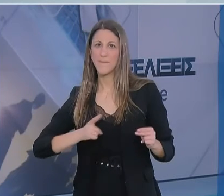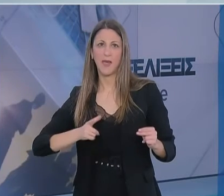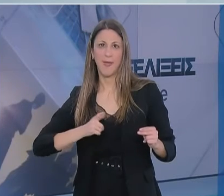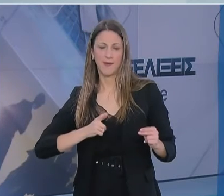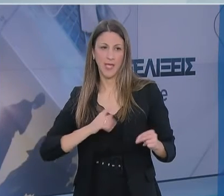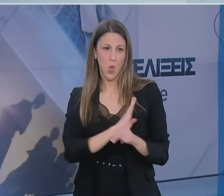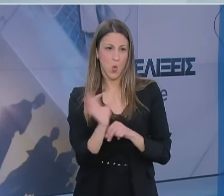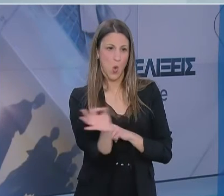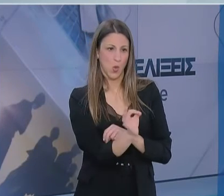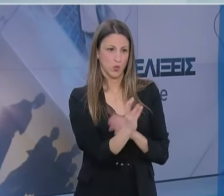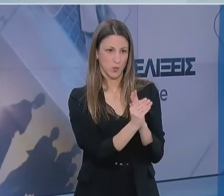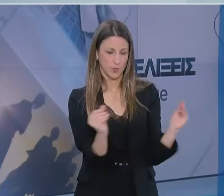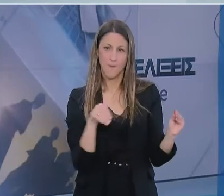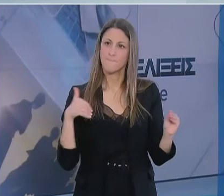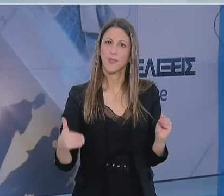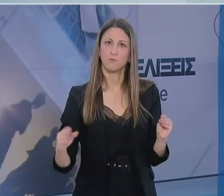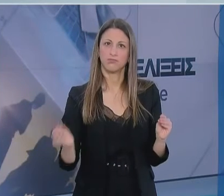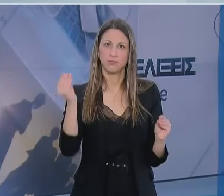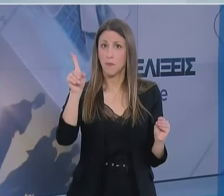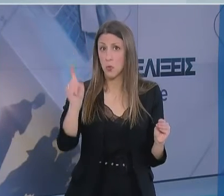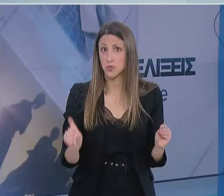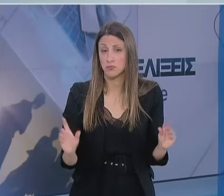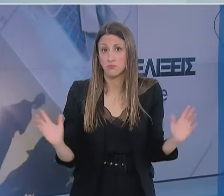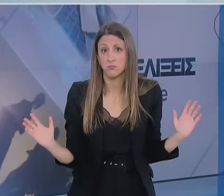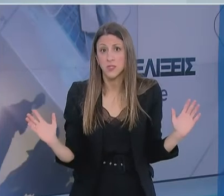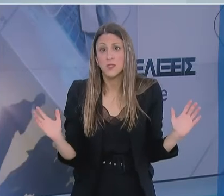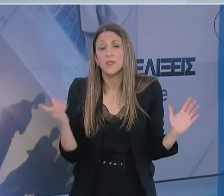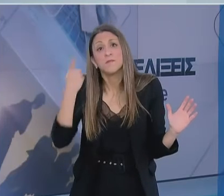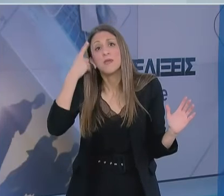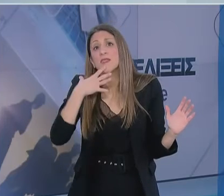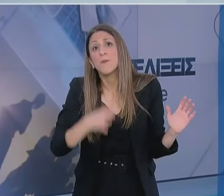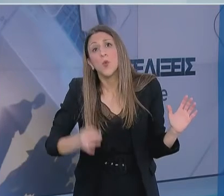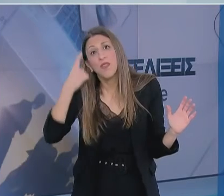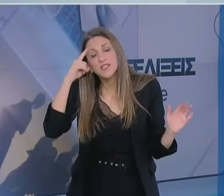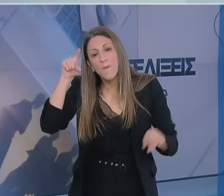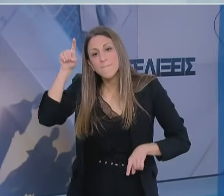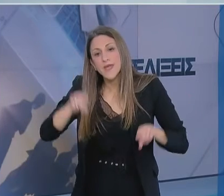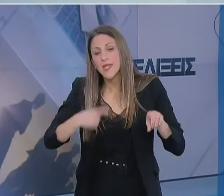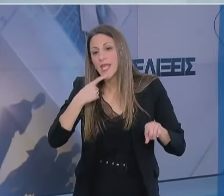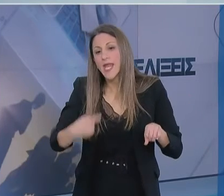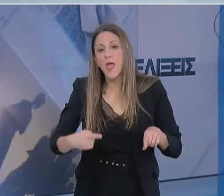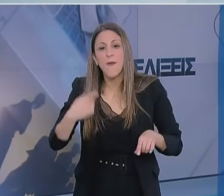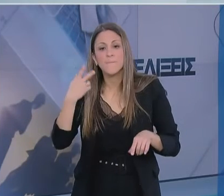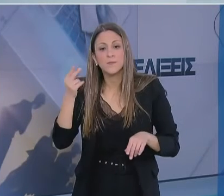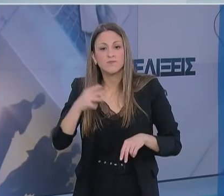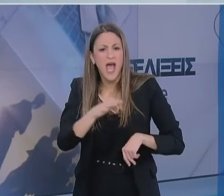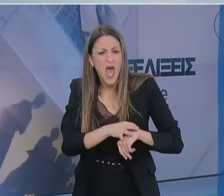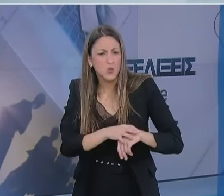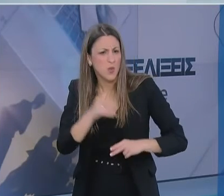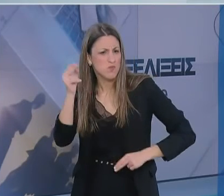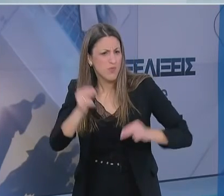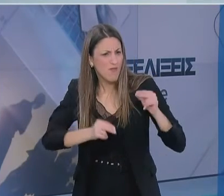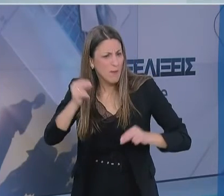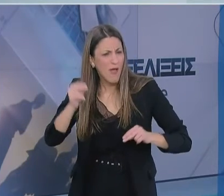ακριβώς το λόγο για τον οποίο έχει γίνει αυτό. Υπάρχουν πάρα πολλές εικασίες ότι κάποια από νοσήματα δεν προχωράνε ή δεν βλέπουμε τους